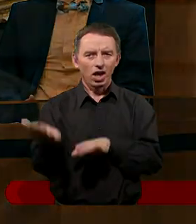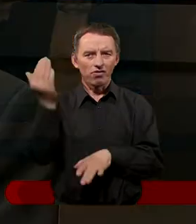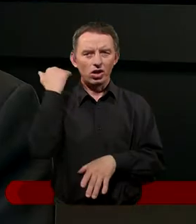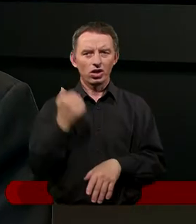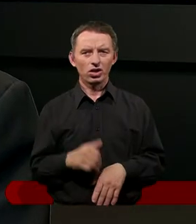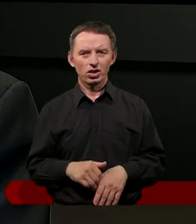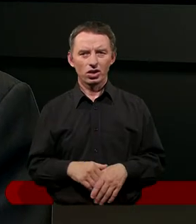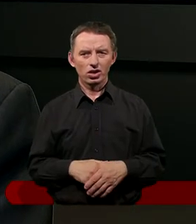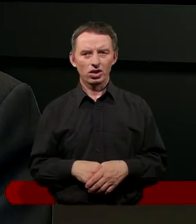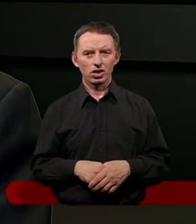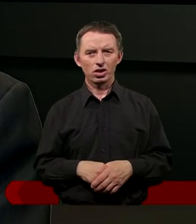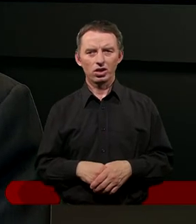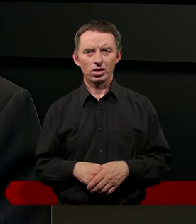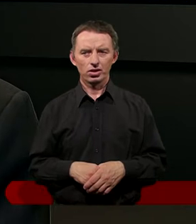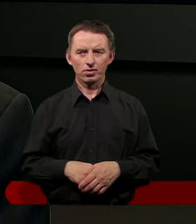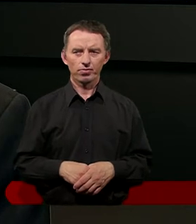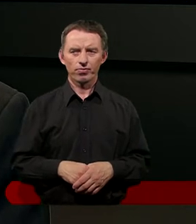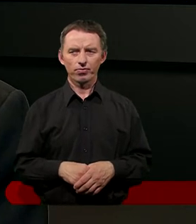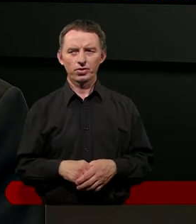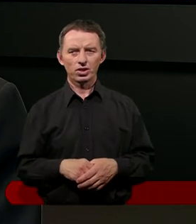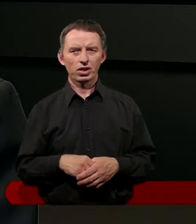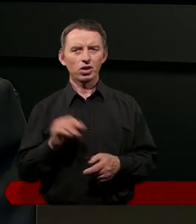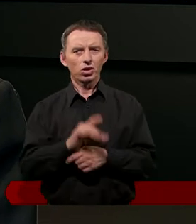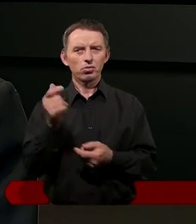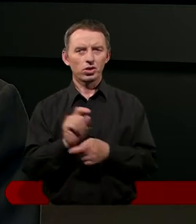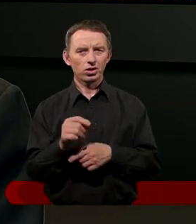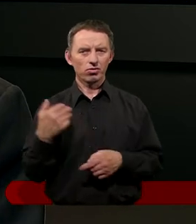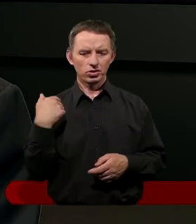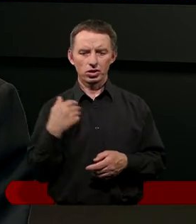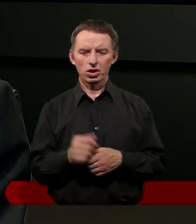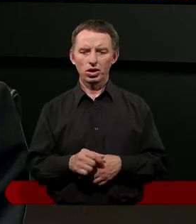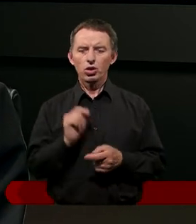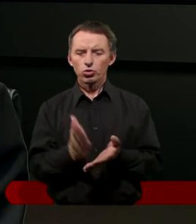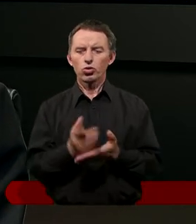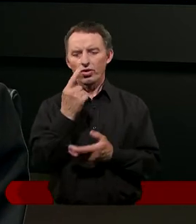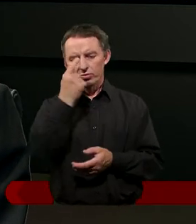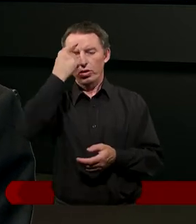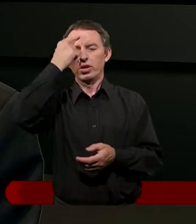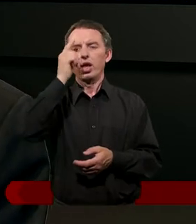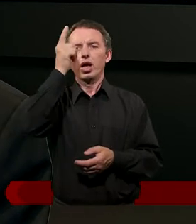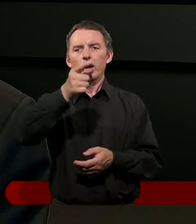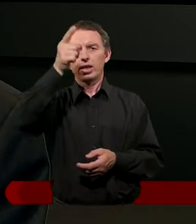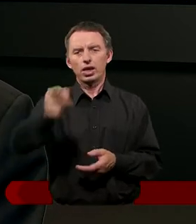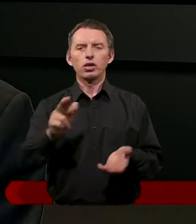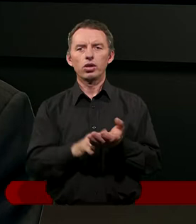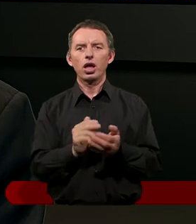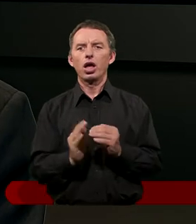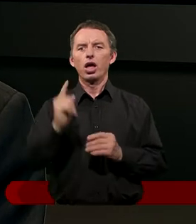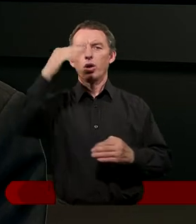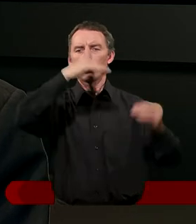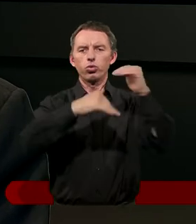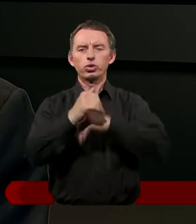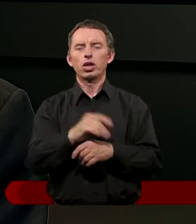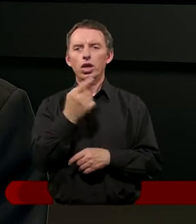A czy Pan Jezus mówił coś w tej kwestii, chociażby we wspomnianym już kazaniu na górze? Czy